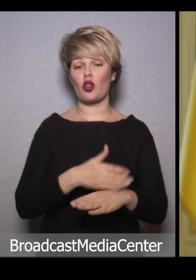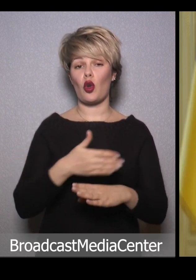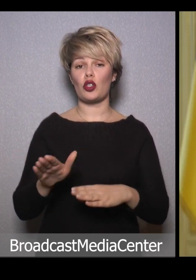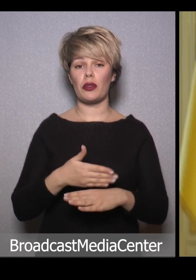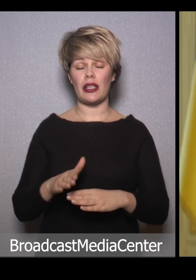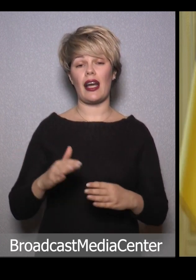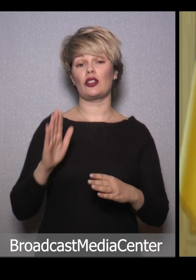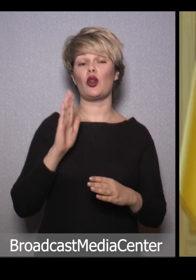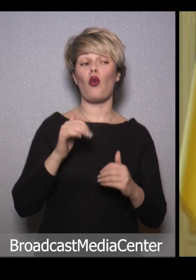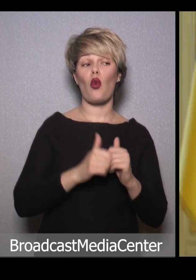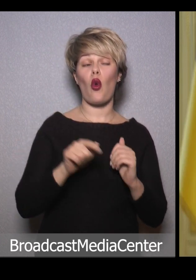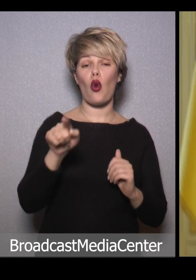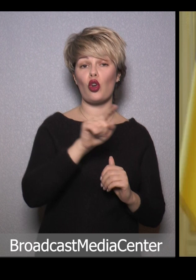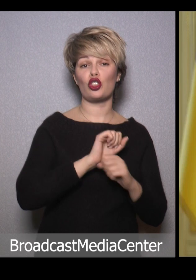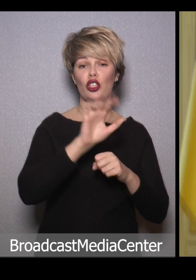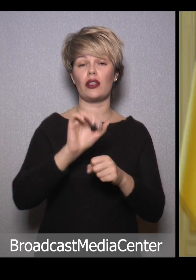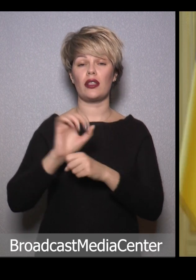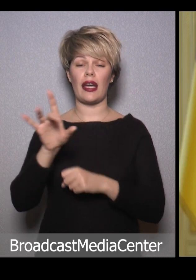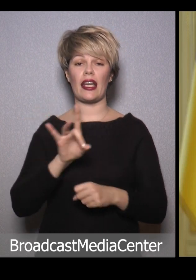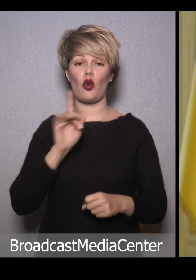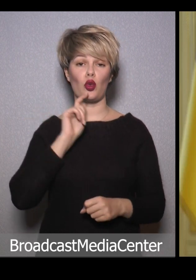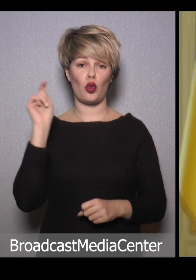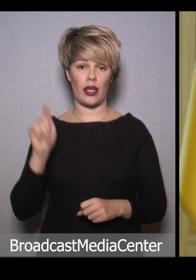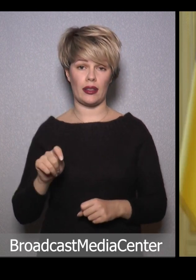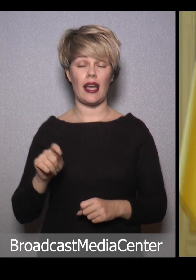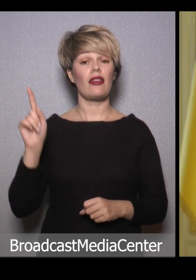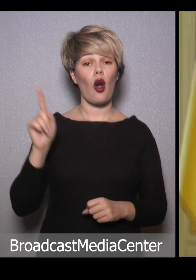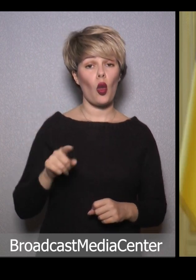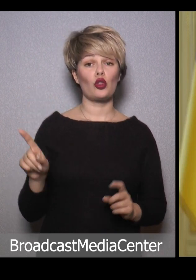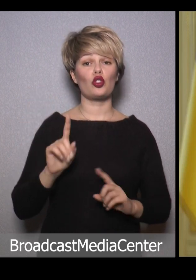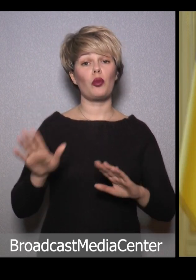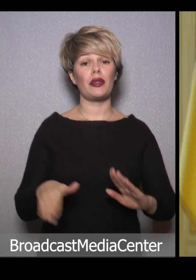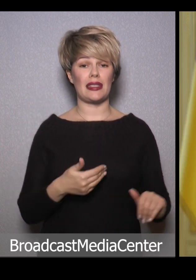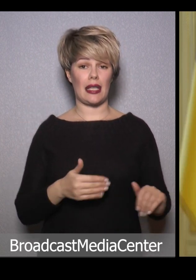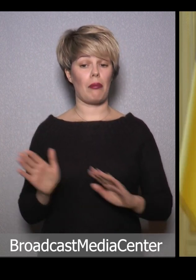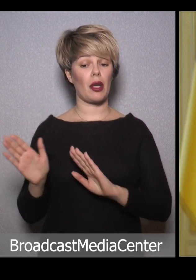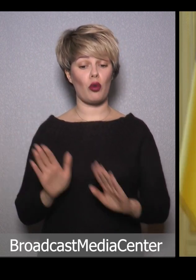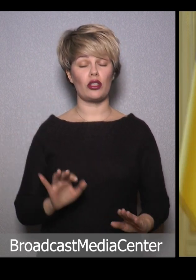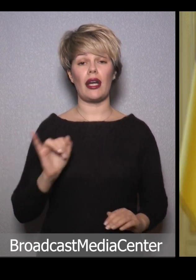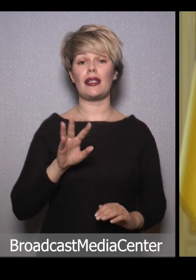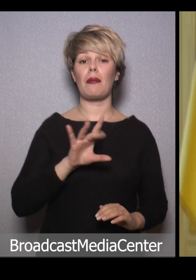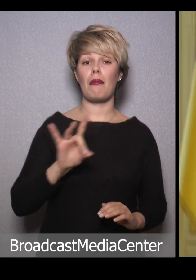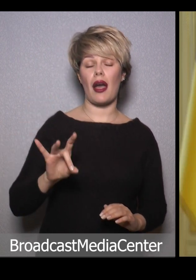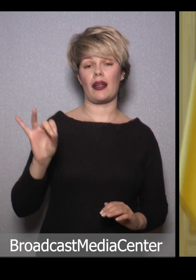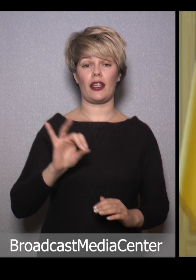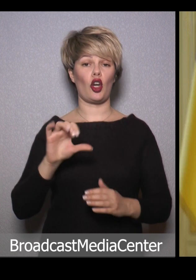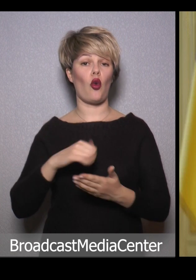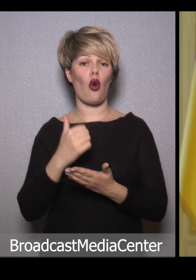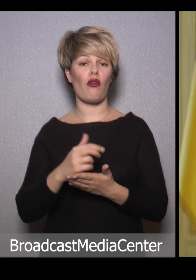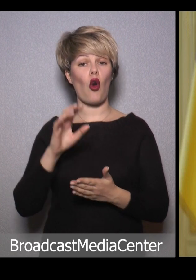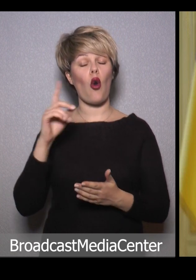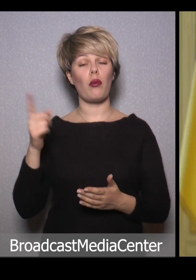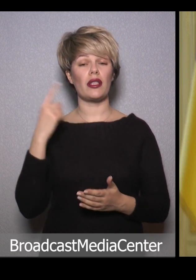та відправляються у кожен регіон України. Наголошую, що після прибуття і мери, і голови